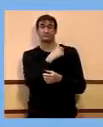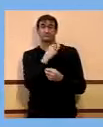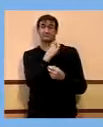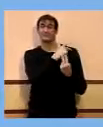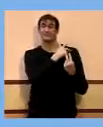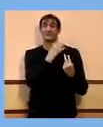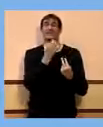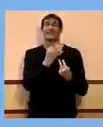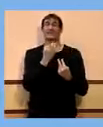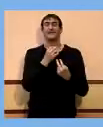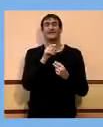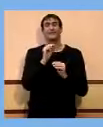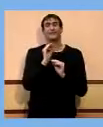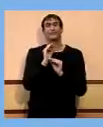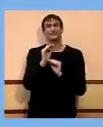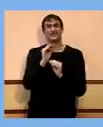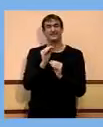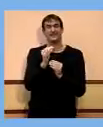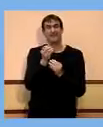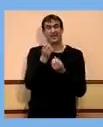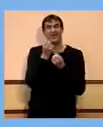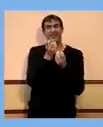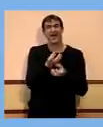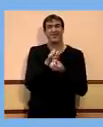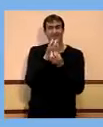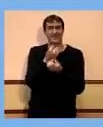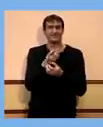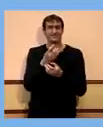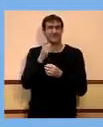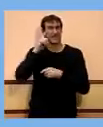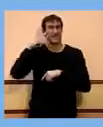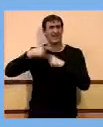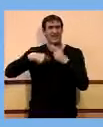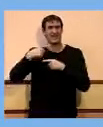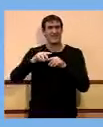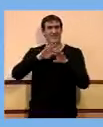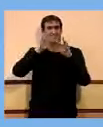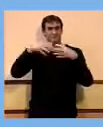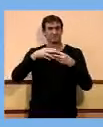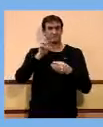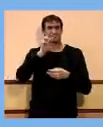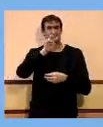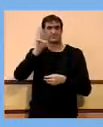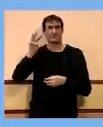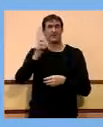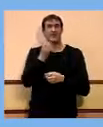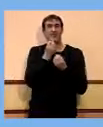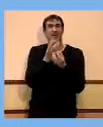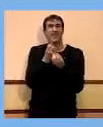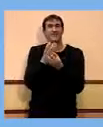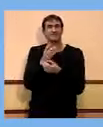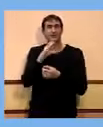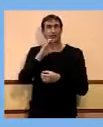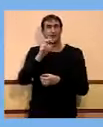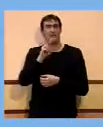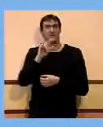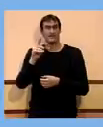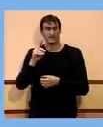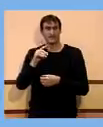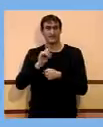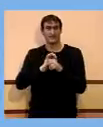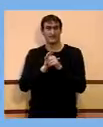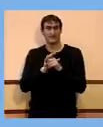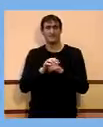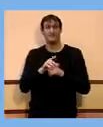són les dades que tenen vostès actualitzades cada dia en dades Covid i estarien tots els altres grups que ja